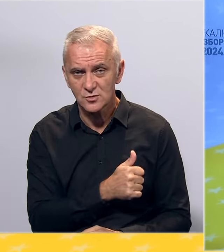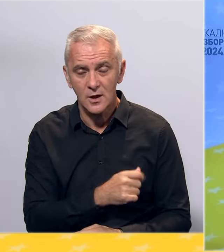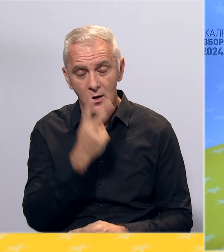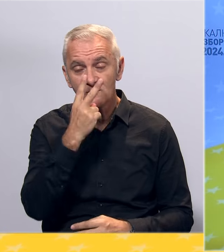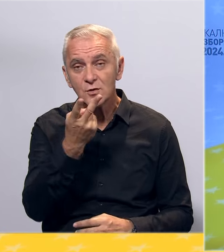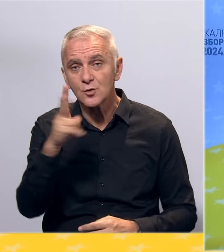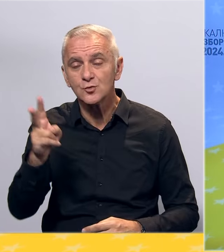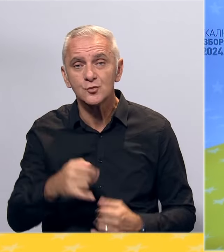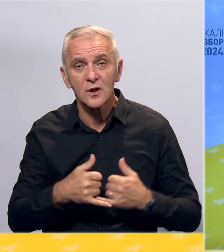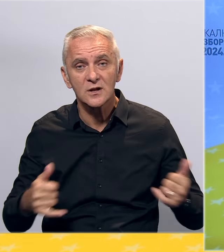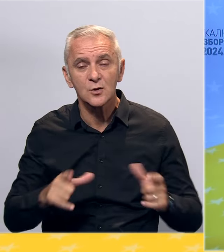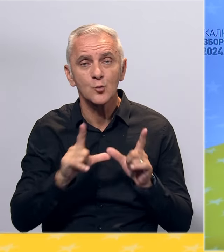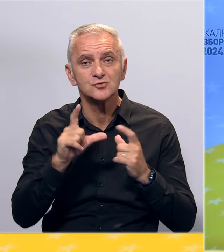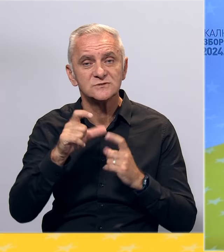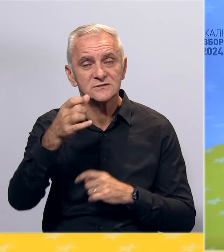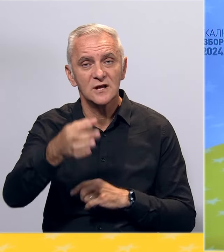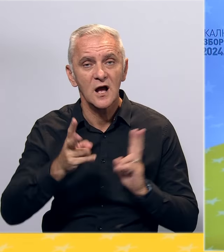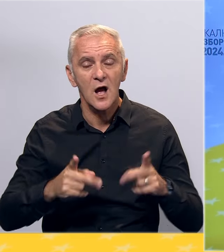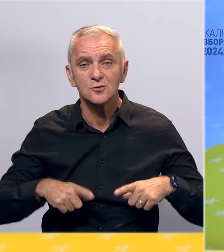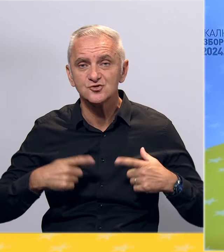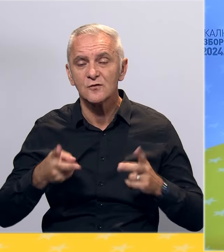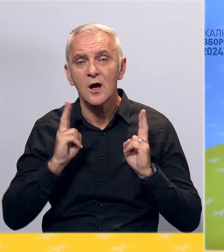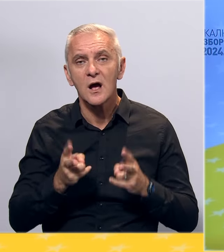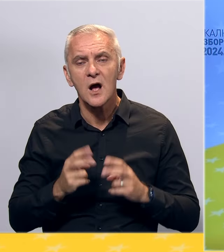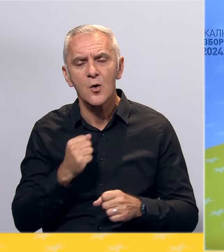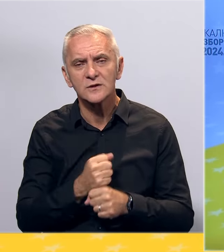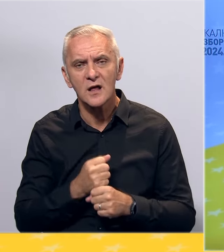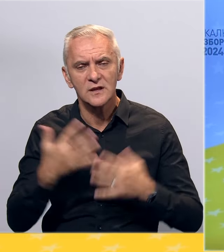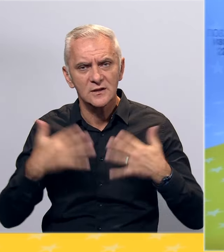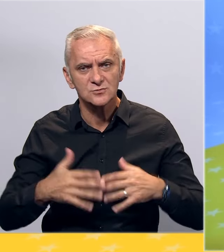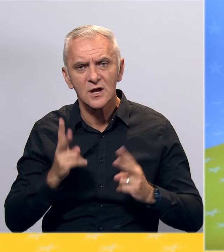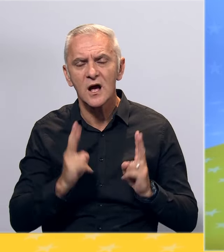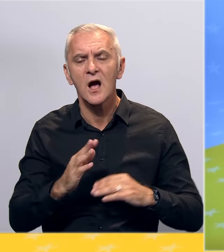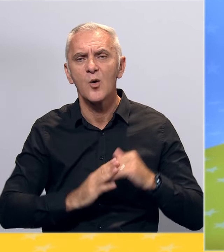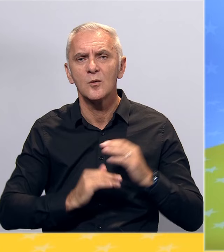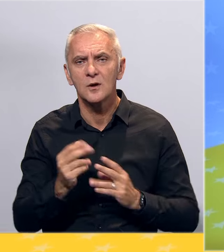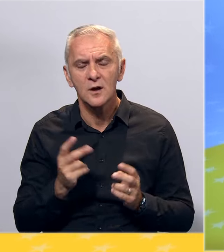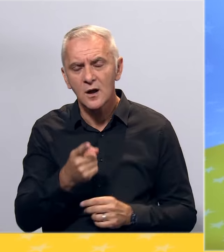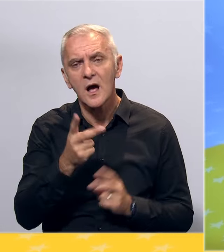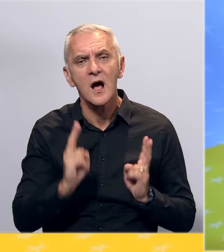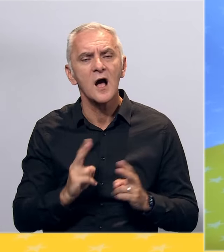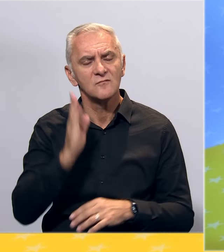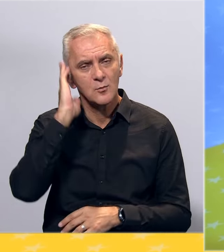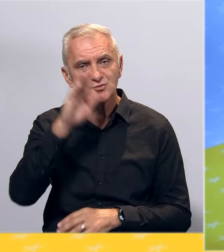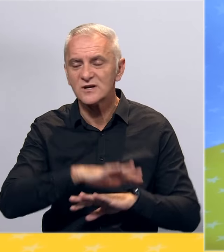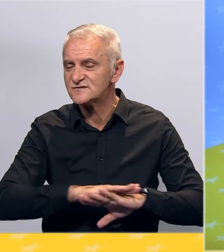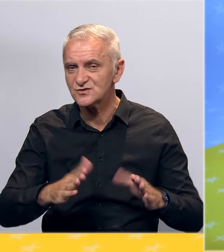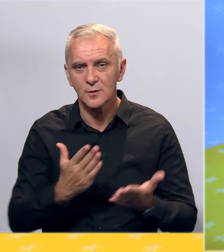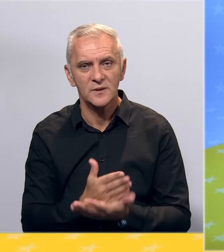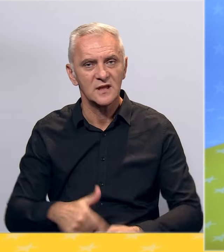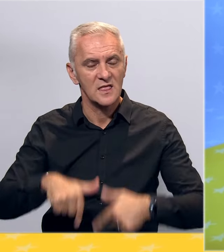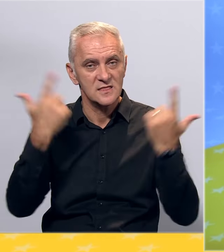-Sanskom kantonu. Pogledajte kako žive, kako funkcioniše industrija, kako se gradi i obnavlja, kakva im je perspektiva i sve će vam biti jasno.